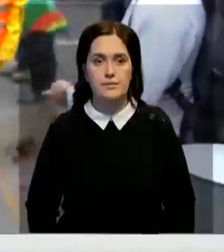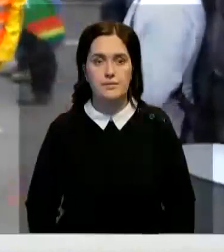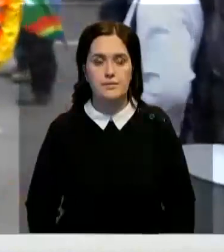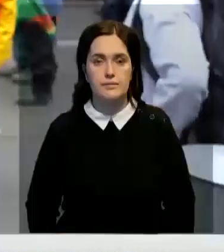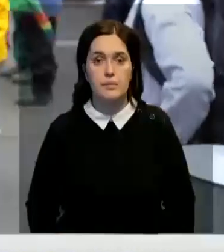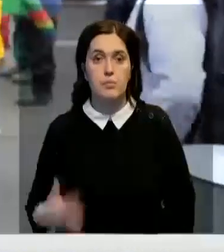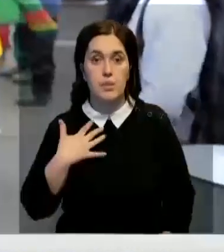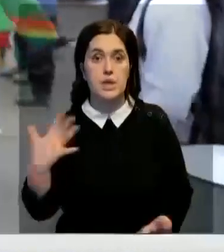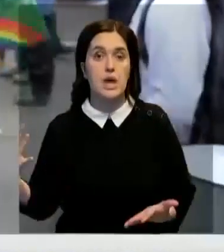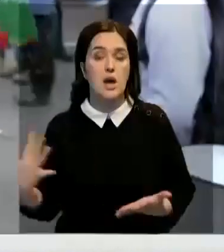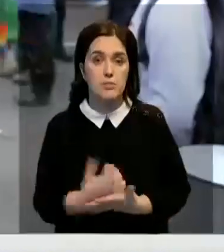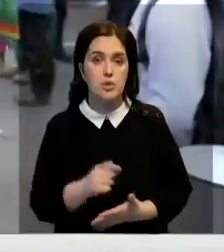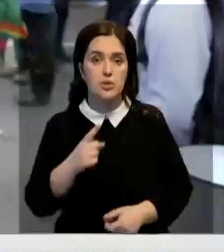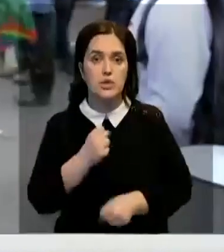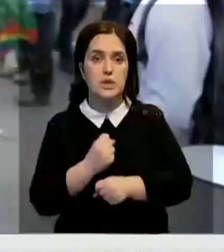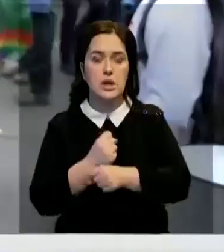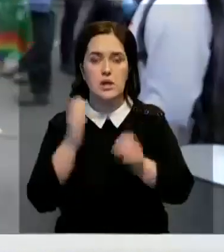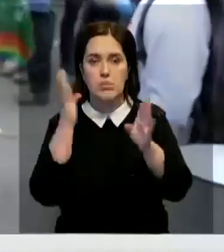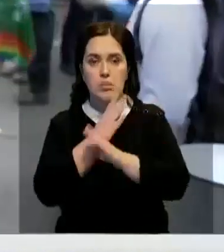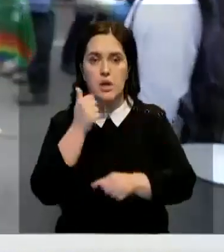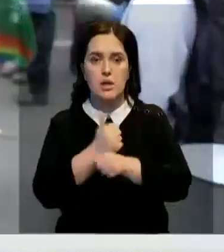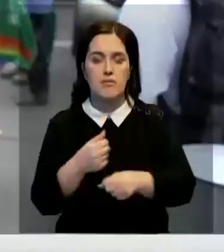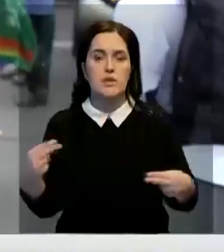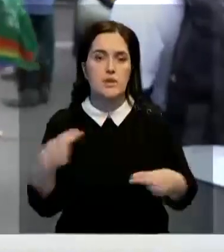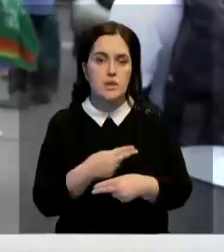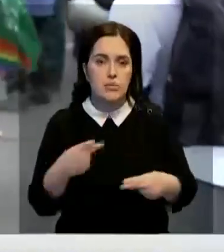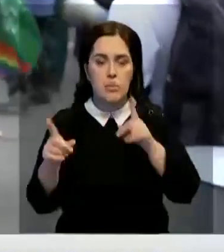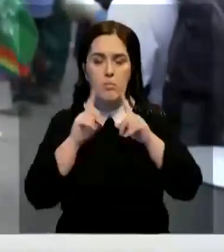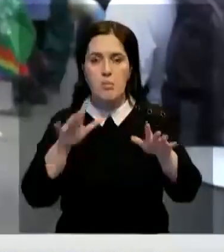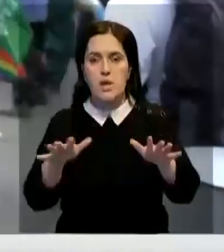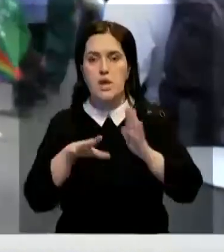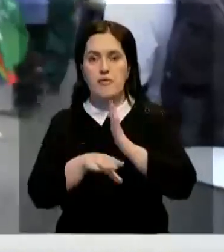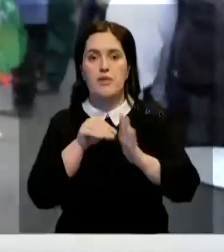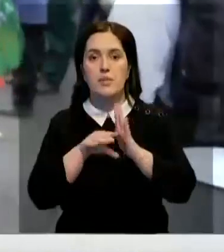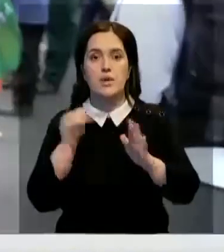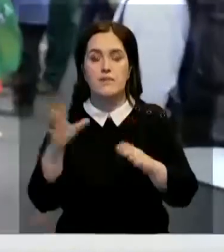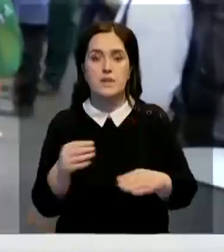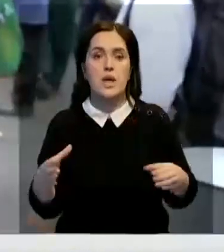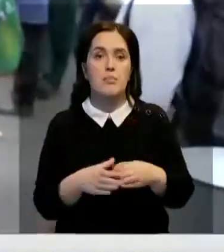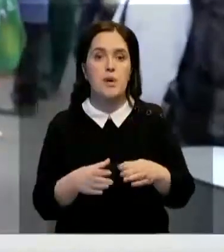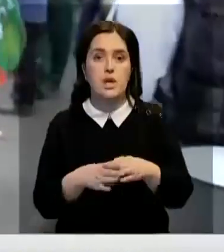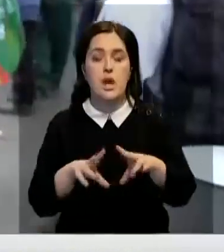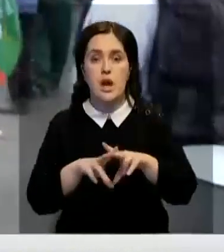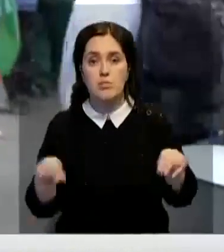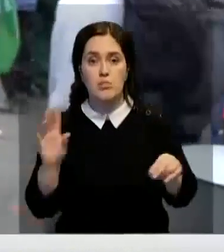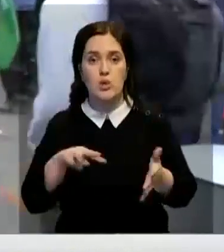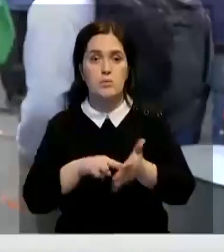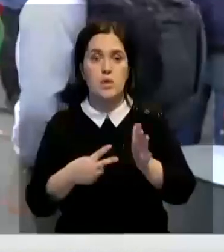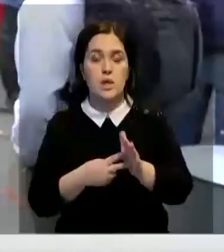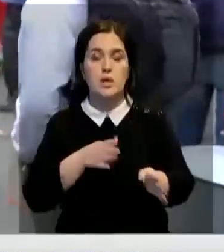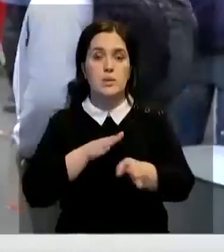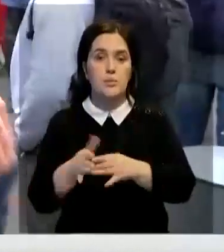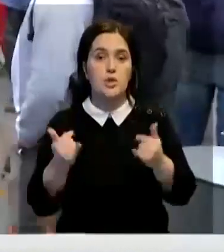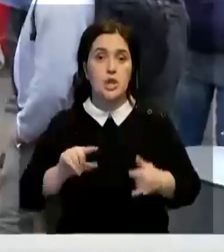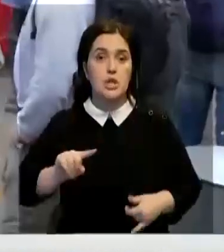Мы добились того, что сделали климат главной темой на парламентских выборах. Все партии пообещали, что будут следовать стратегии. И теперь